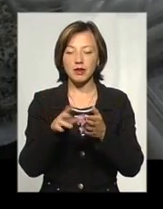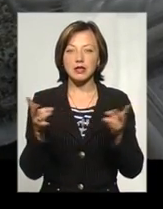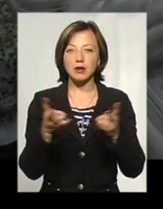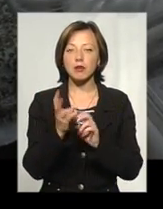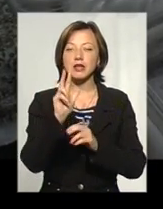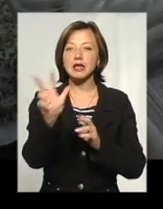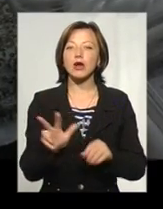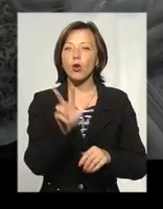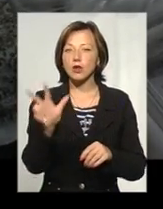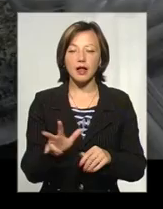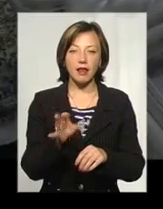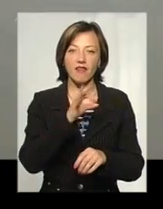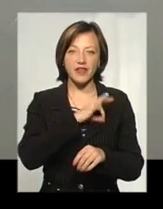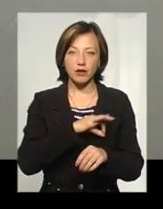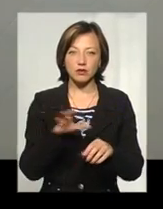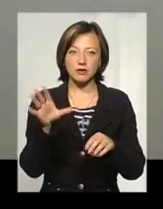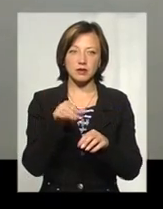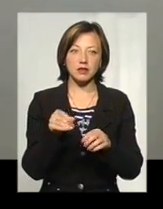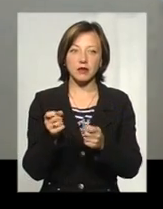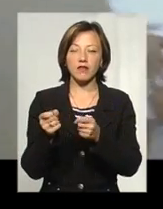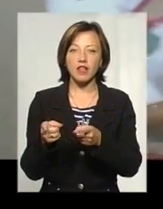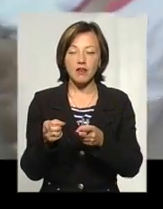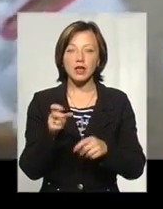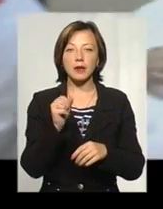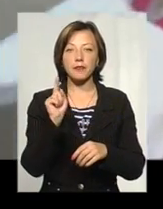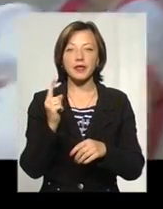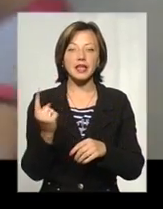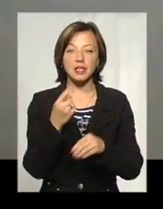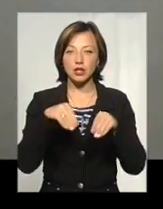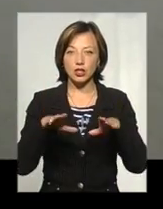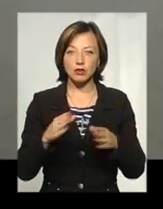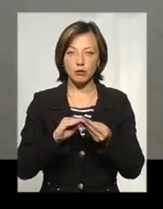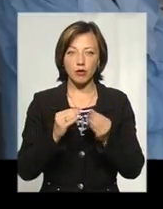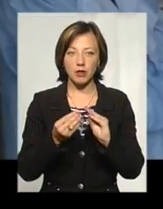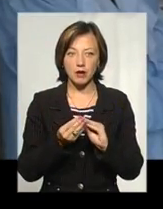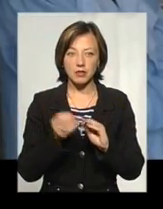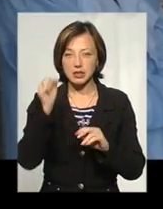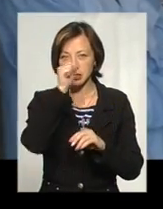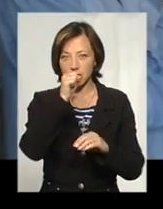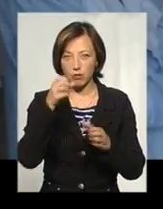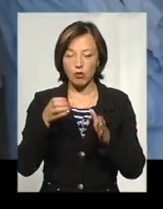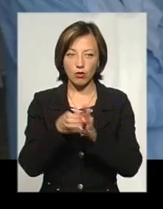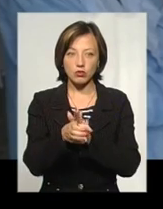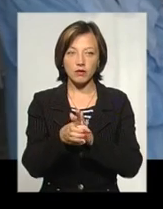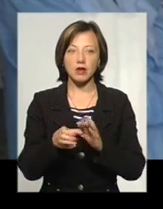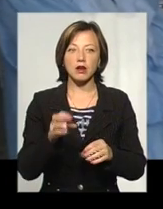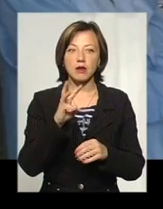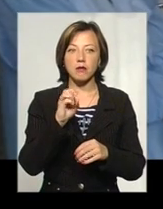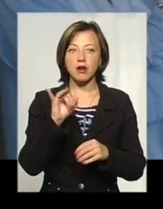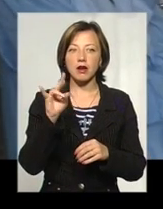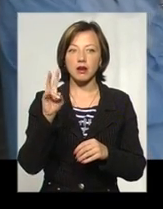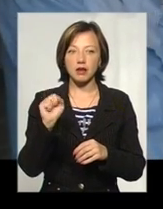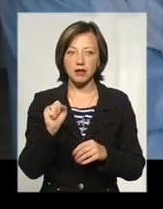години. Невикористану рідину породілі здебільшого виливають. Єдине рішення цієї проблеми – заморожування молока. Марина Бортник